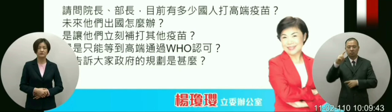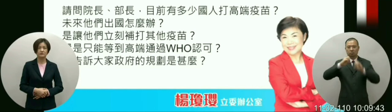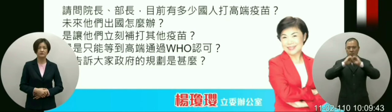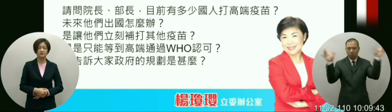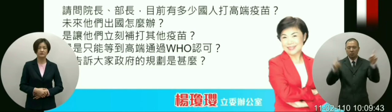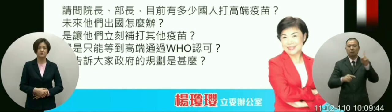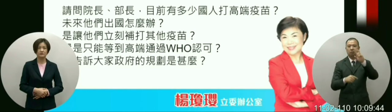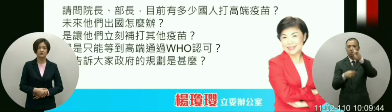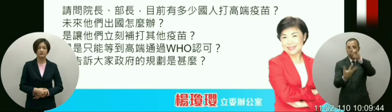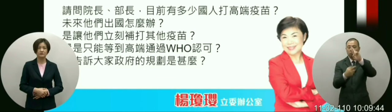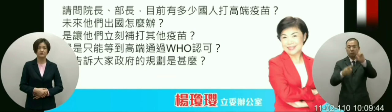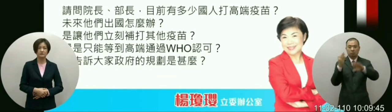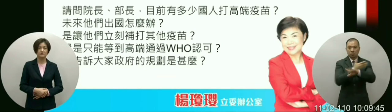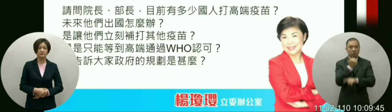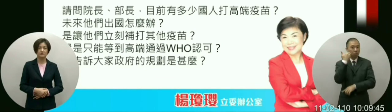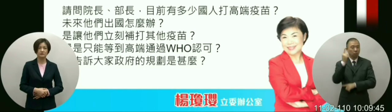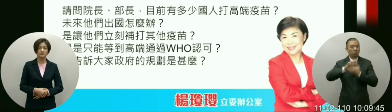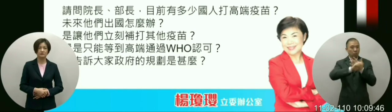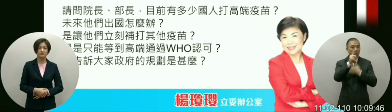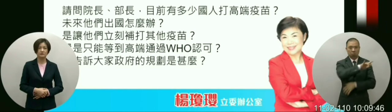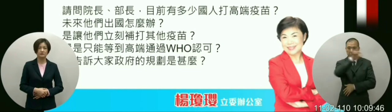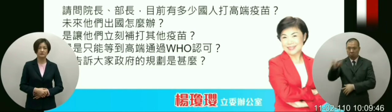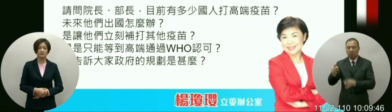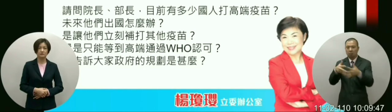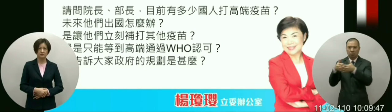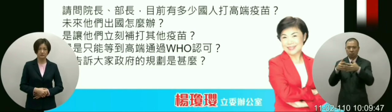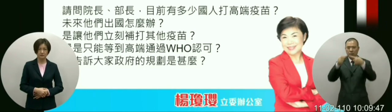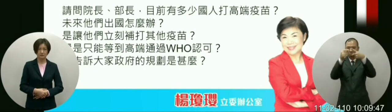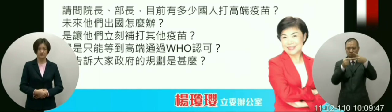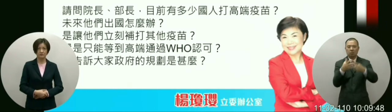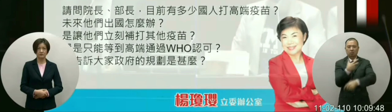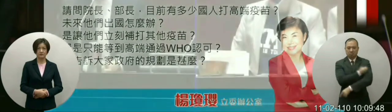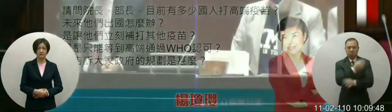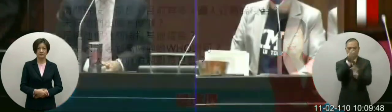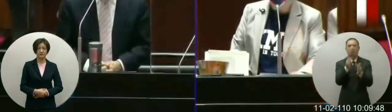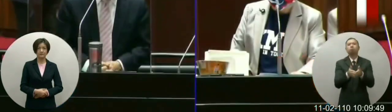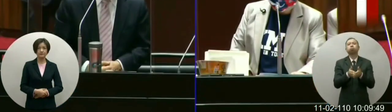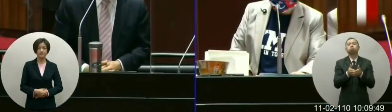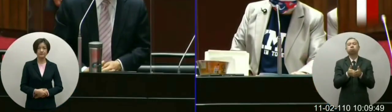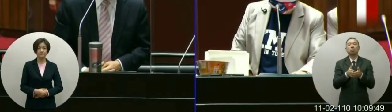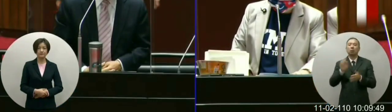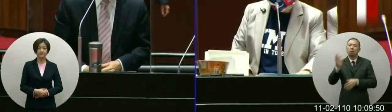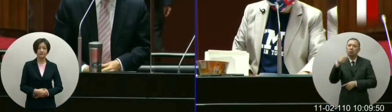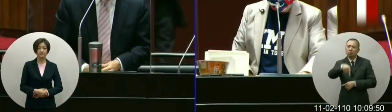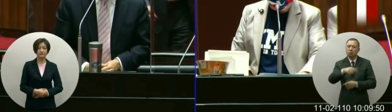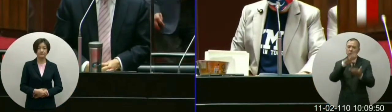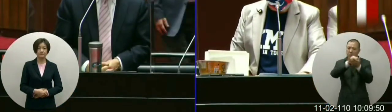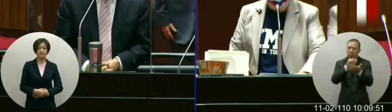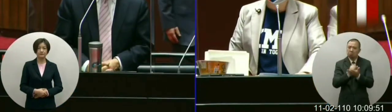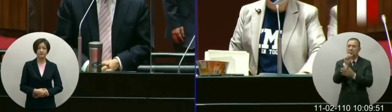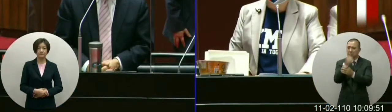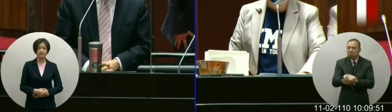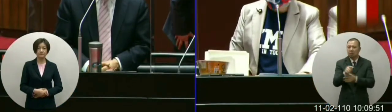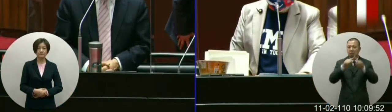所有外国人入境美国都必须要完成两剂的疫苗施打那么高端目前是没有在这个美国的认可